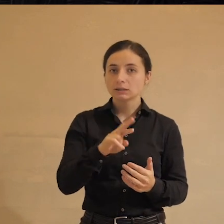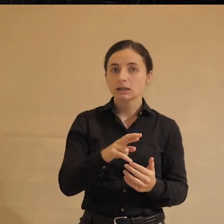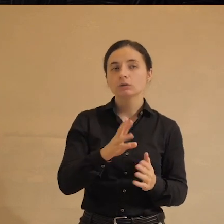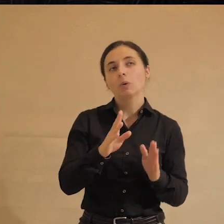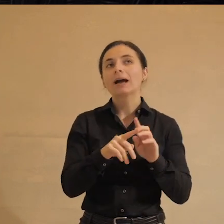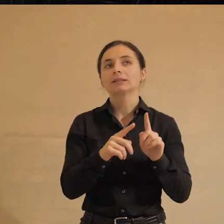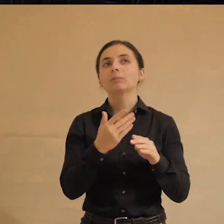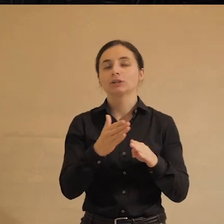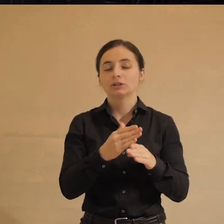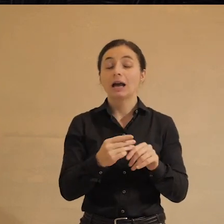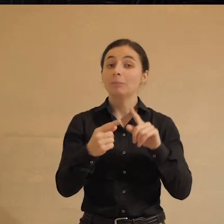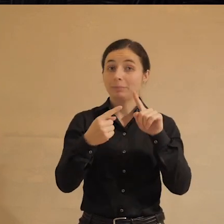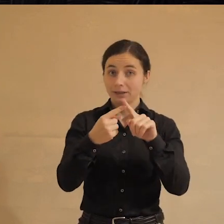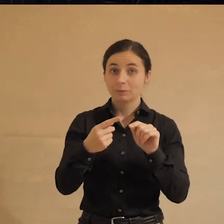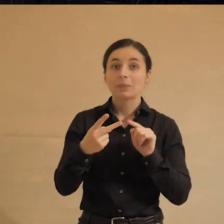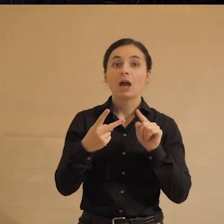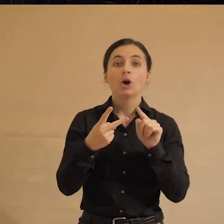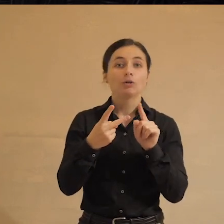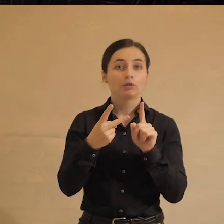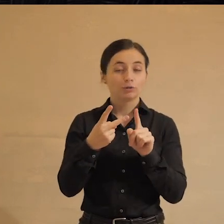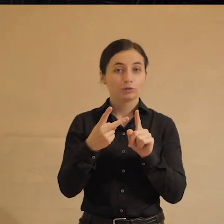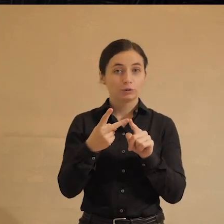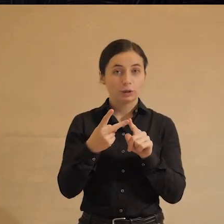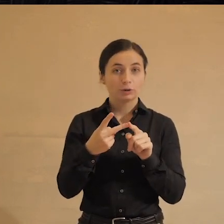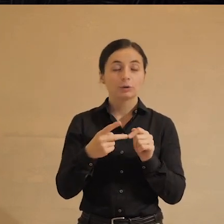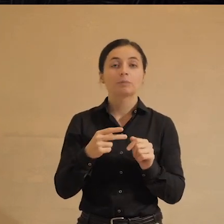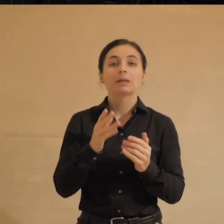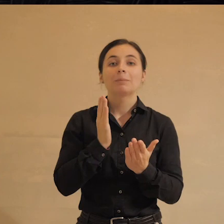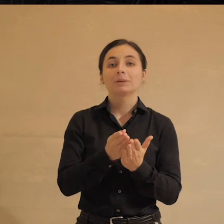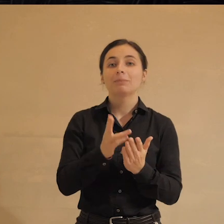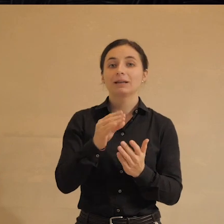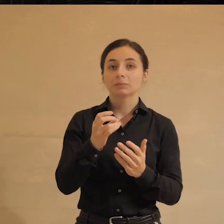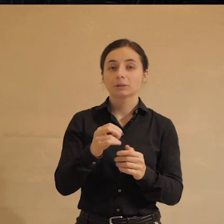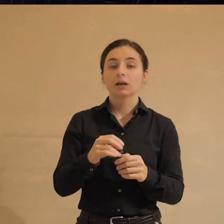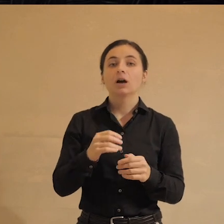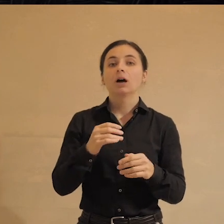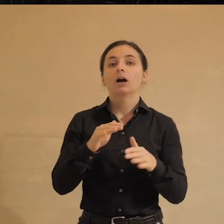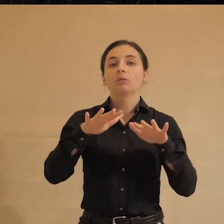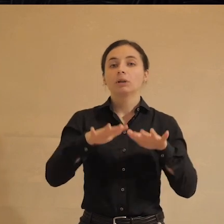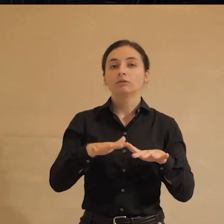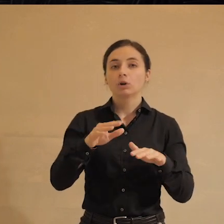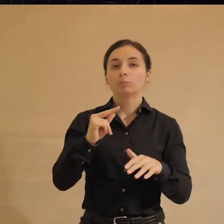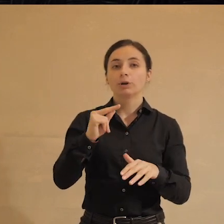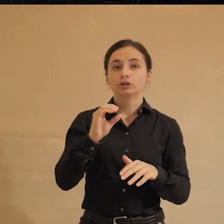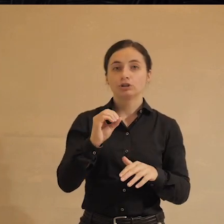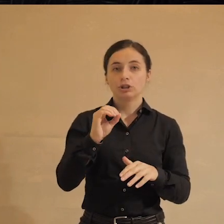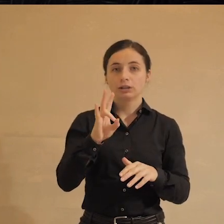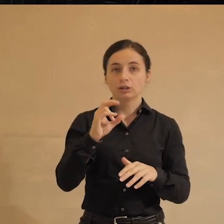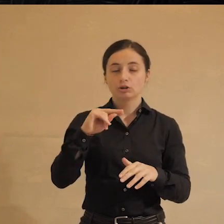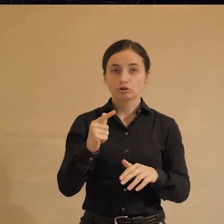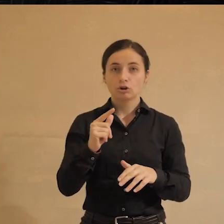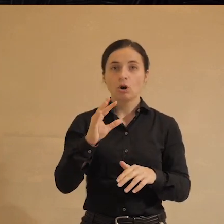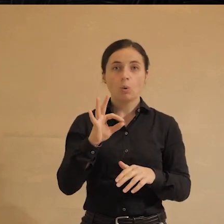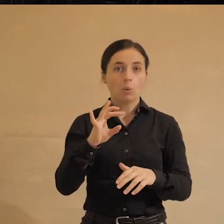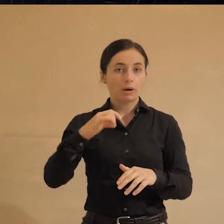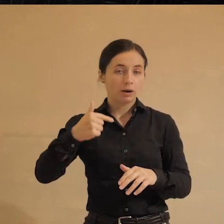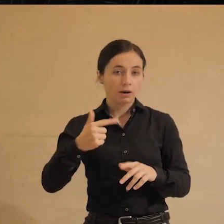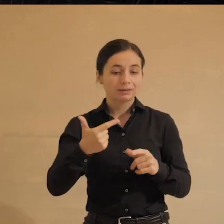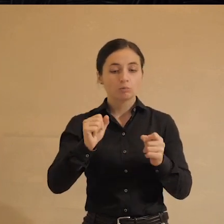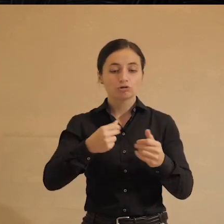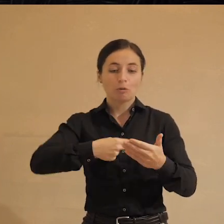И это первый вопрос. Еще к прямой демократии платформа Change.org, где мы можем подписать петицию,